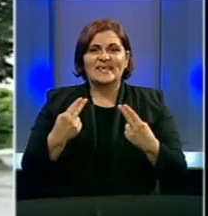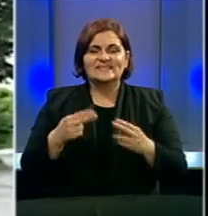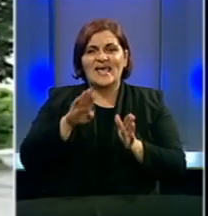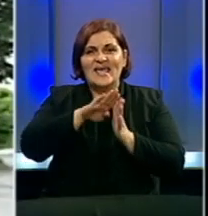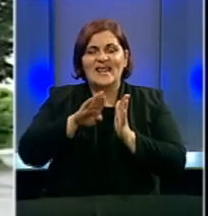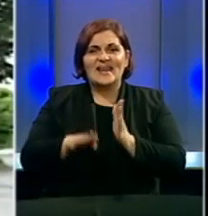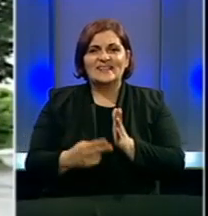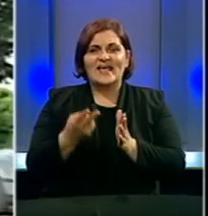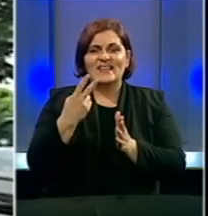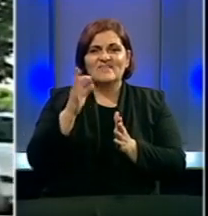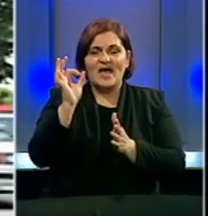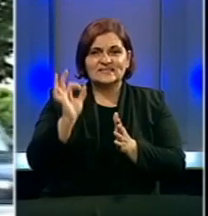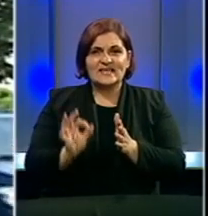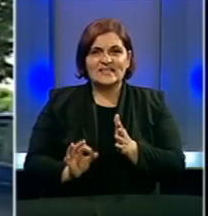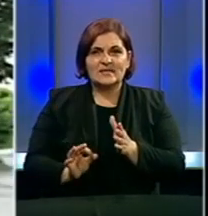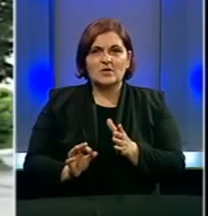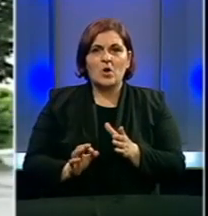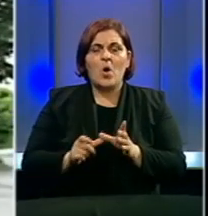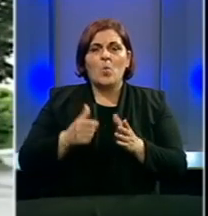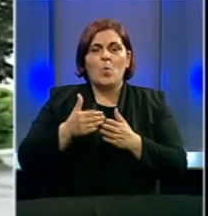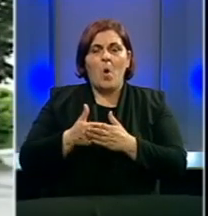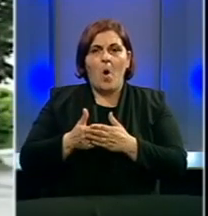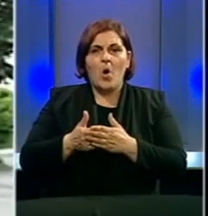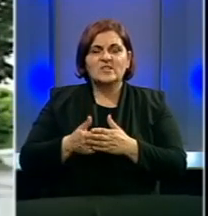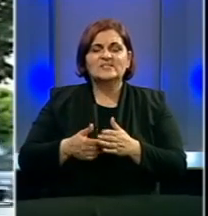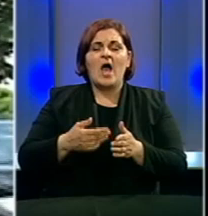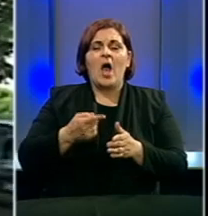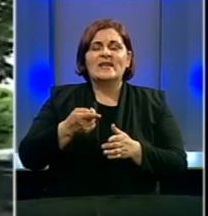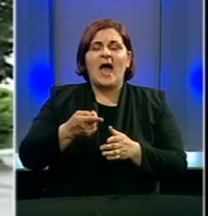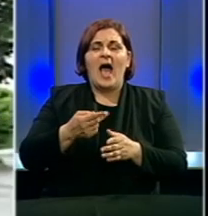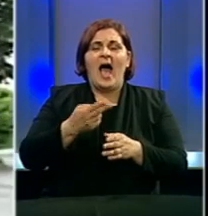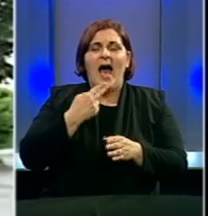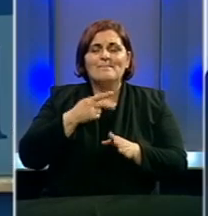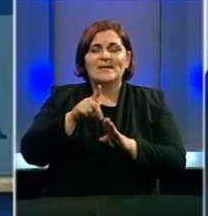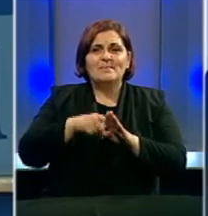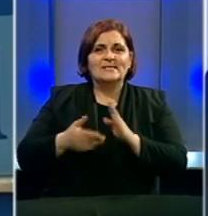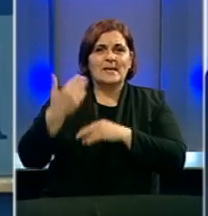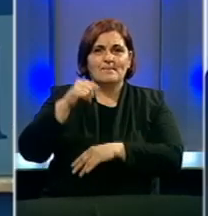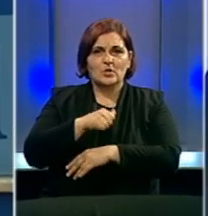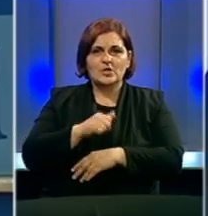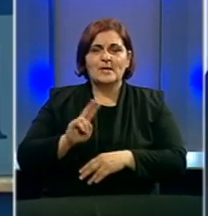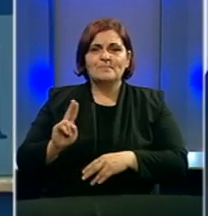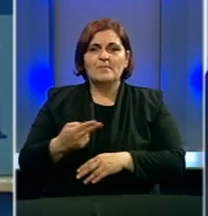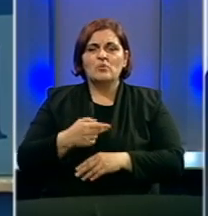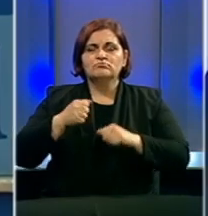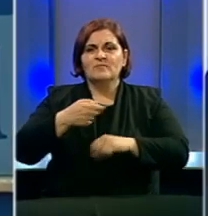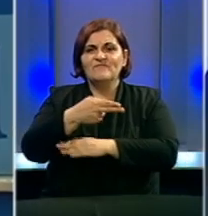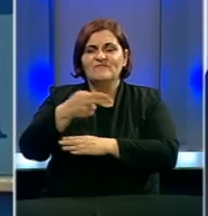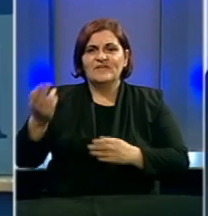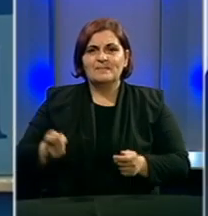najmanje 20% u odnosu na april prošle godine. Pozivamo privrednike da